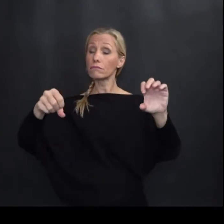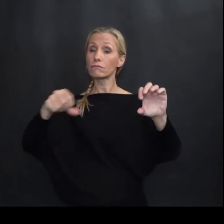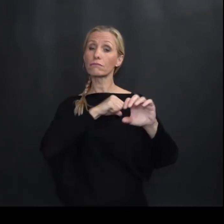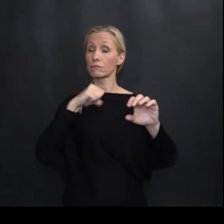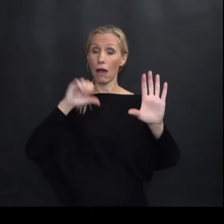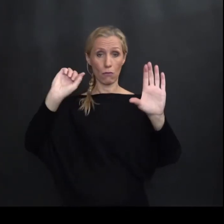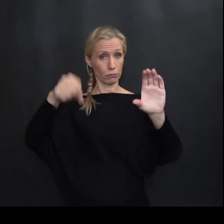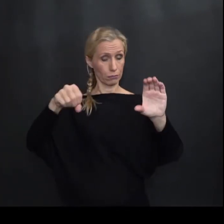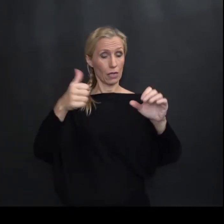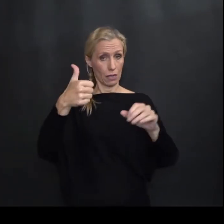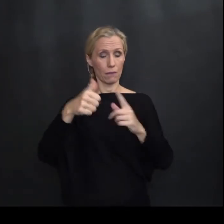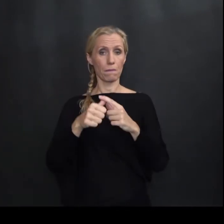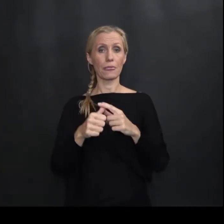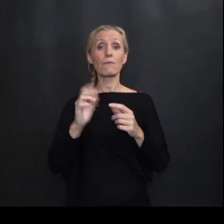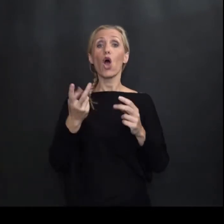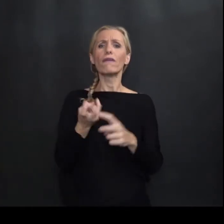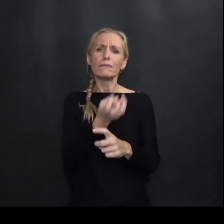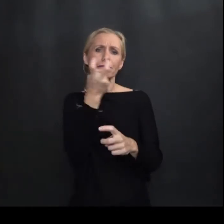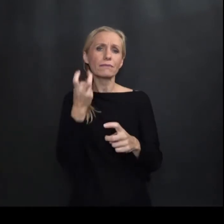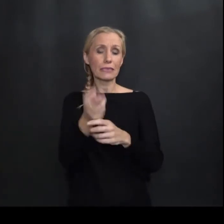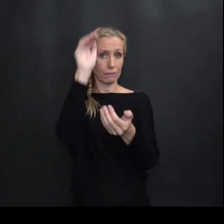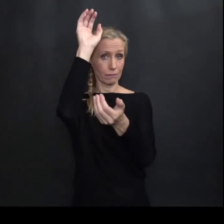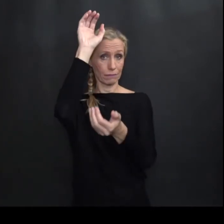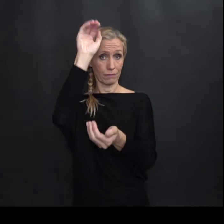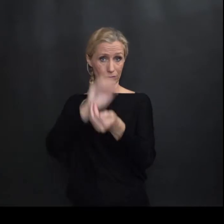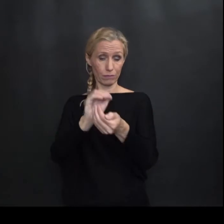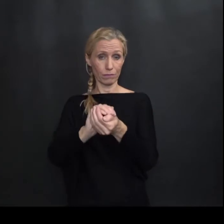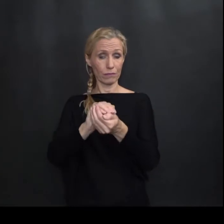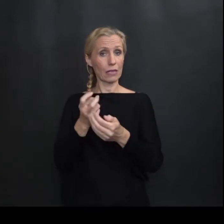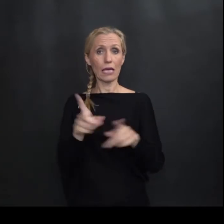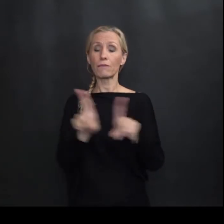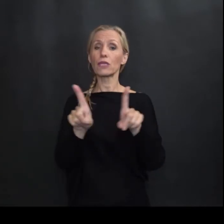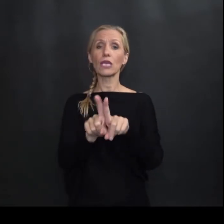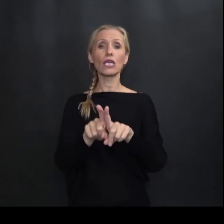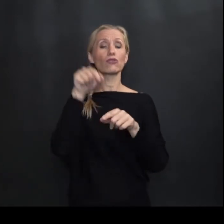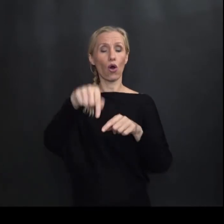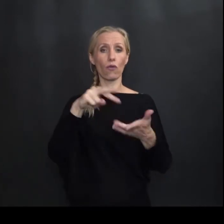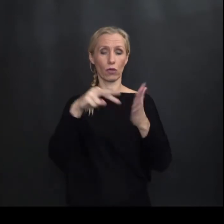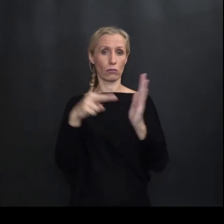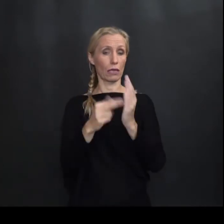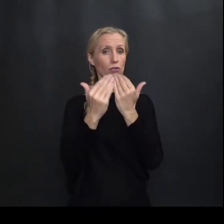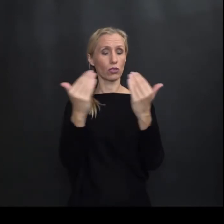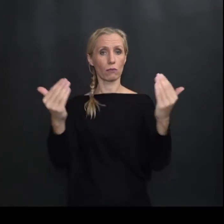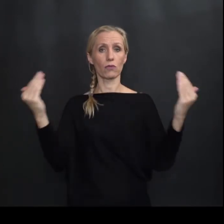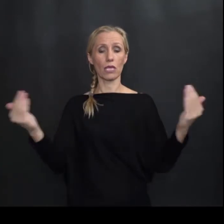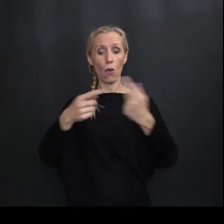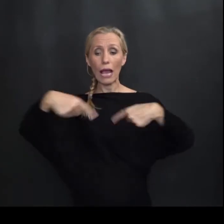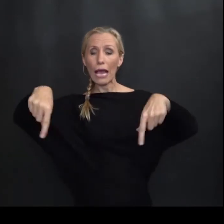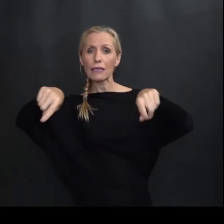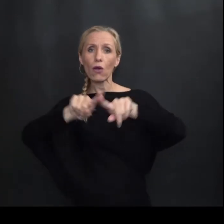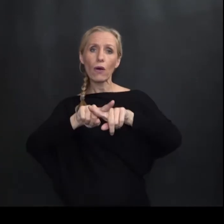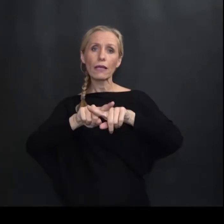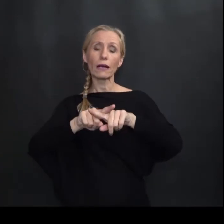proizvodi Kao i ove Motone saonice Koje se nalaze Također U postavu U